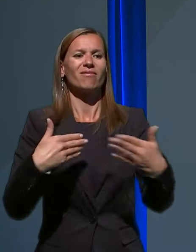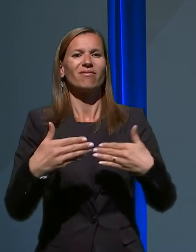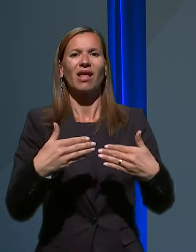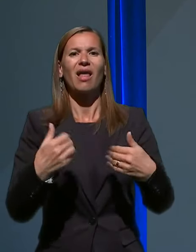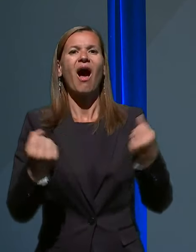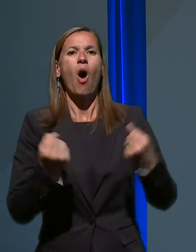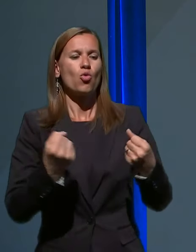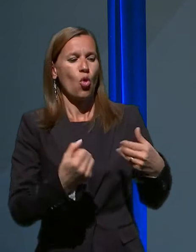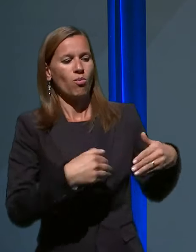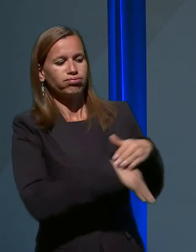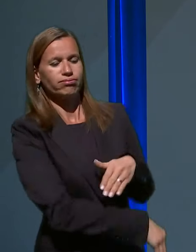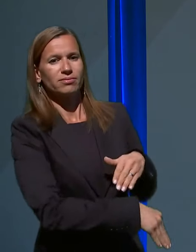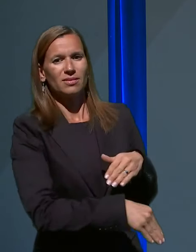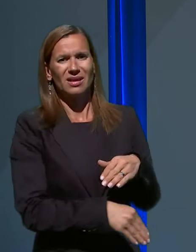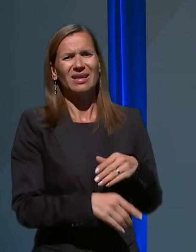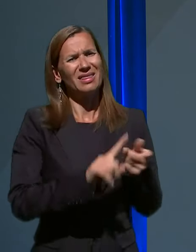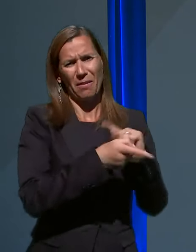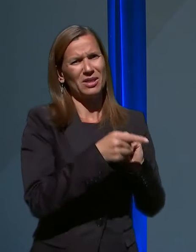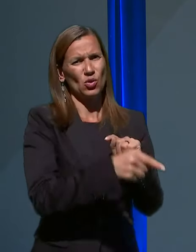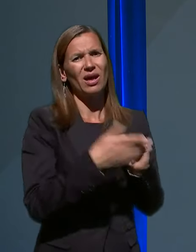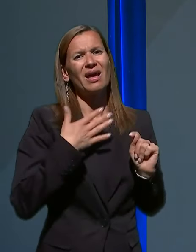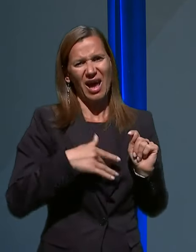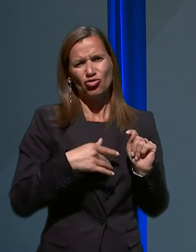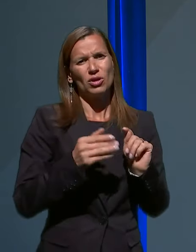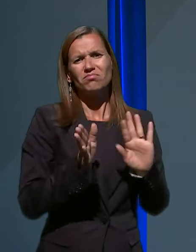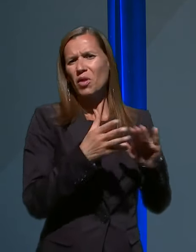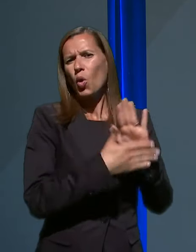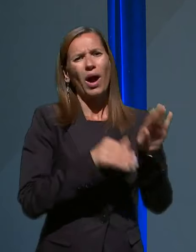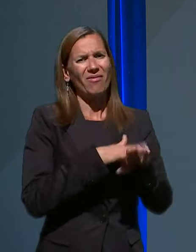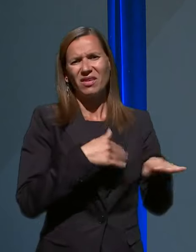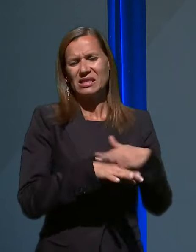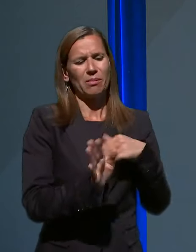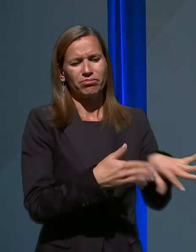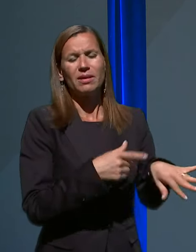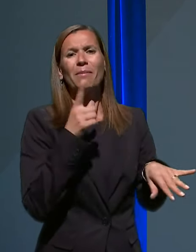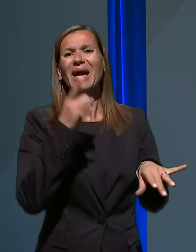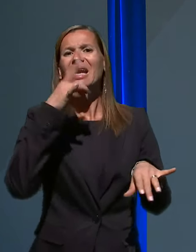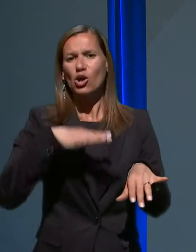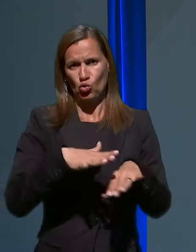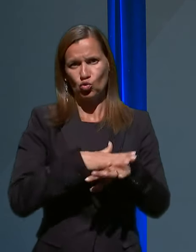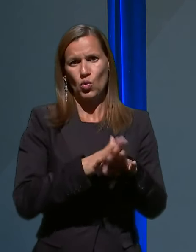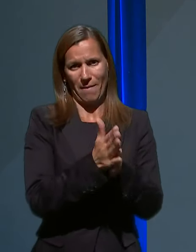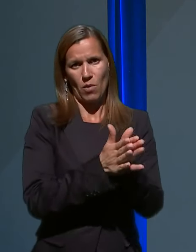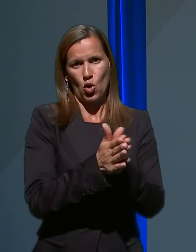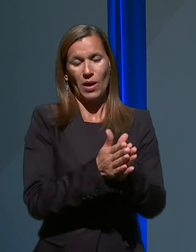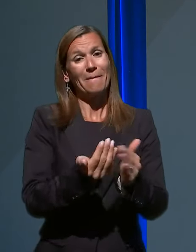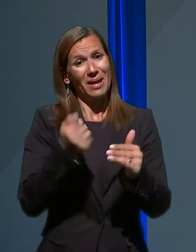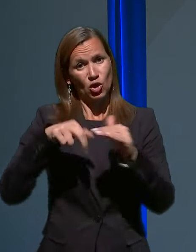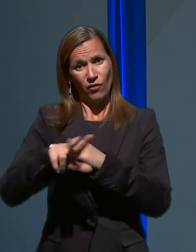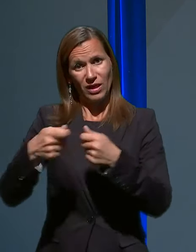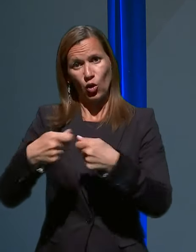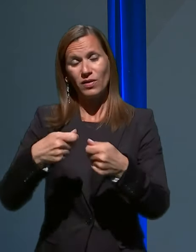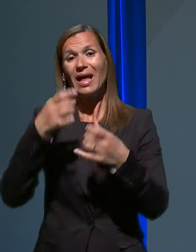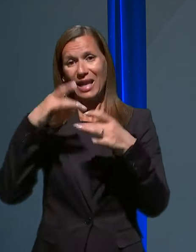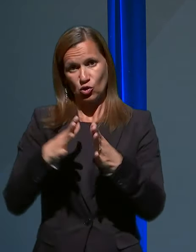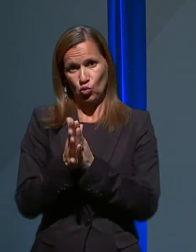na mesto tega rajši razkužujemo roke. To se pravi, predno gremo v trgovino, razkužimo roke in potem, ko